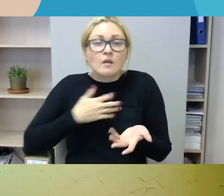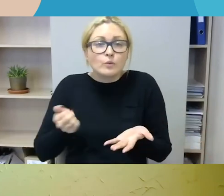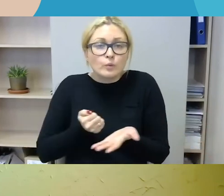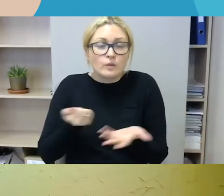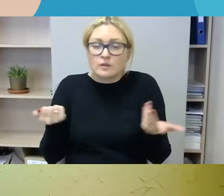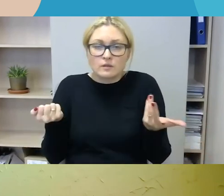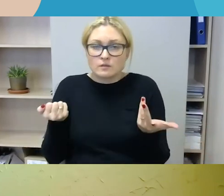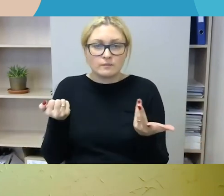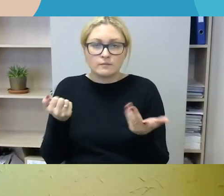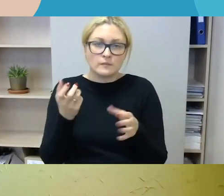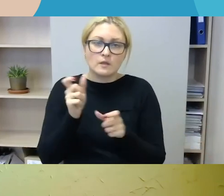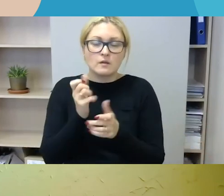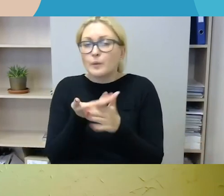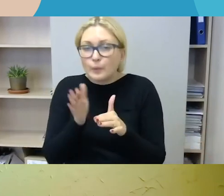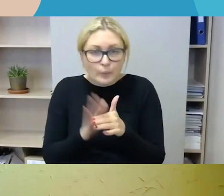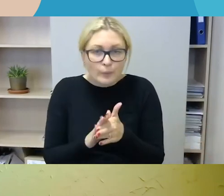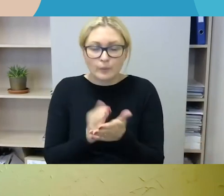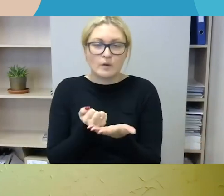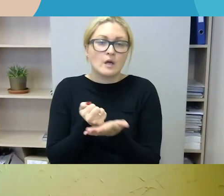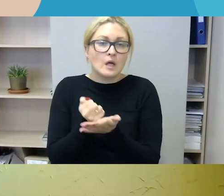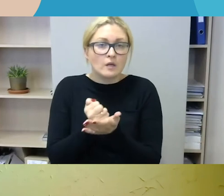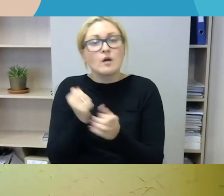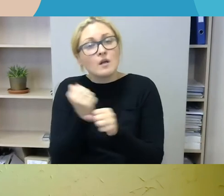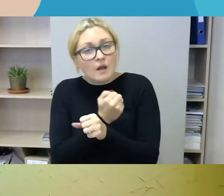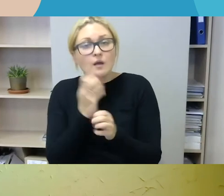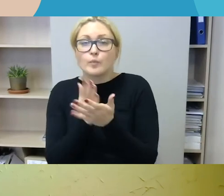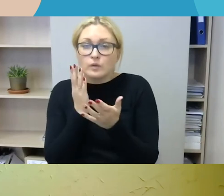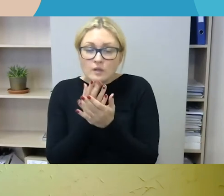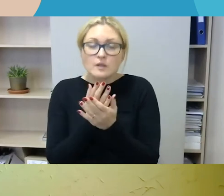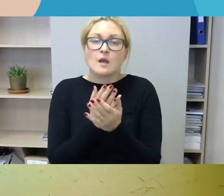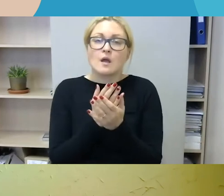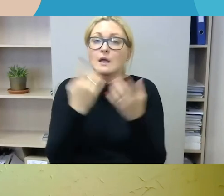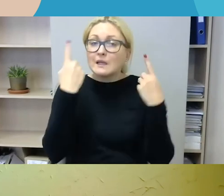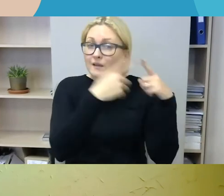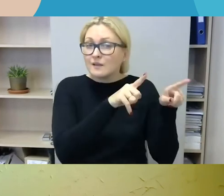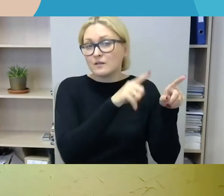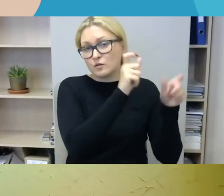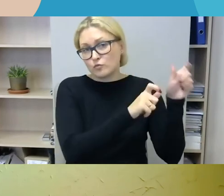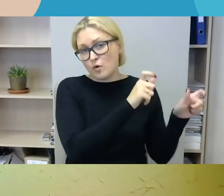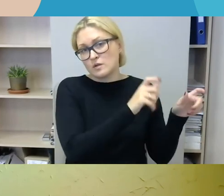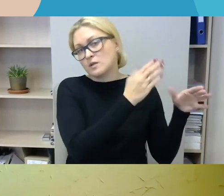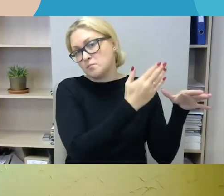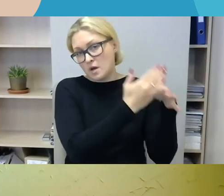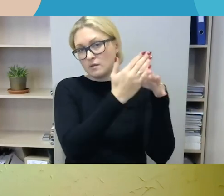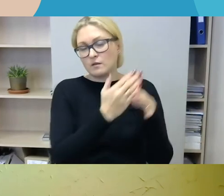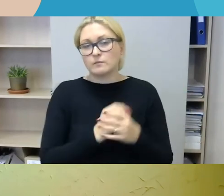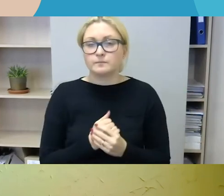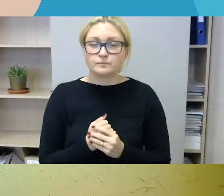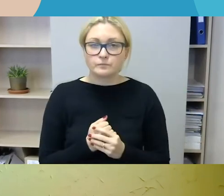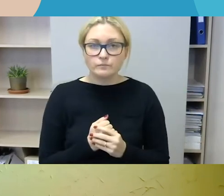neįmanoma ir čia reikalingas tarpininkavimus. Dar kas yra svarbu paminėti, kad tais atvejais, kai yra smurtinė